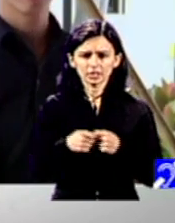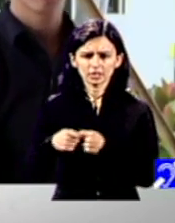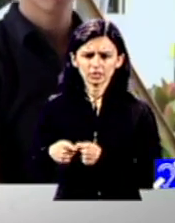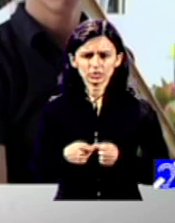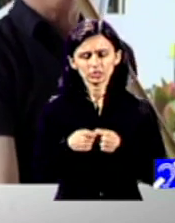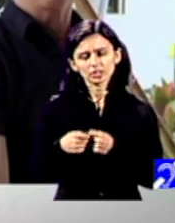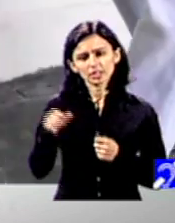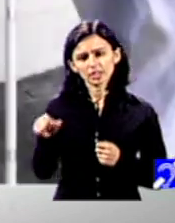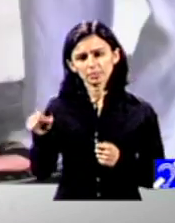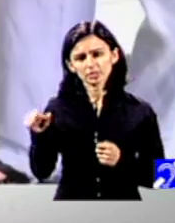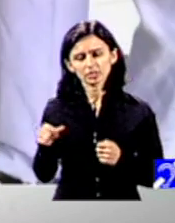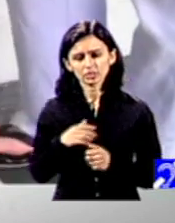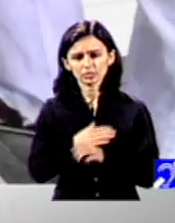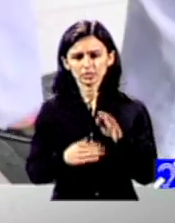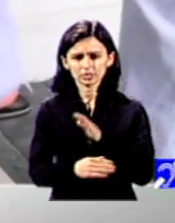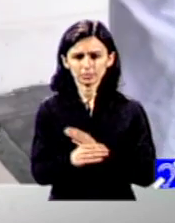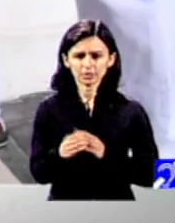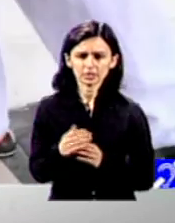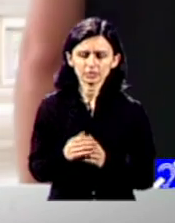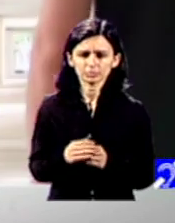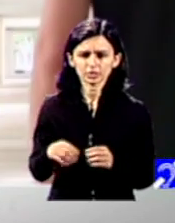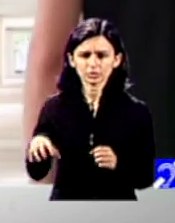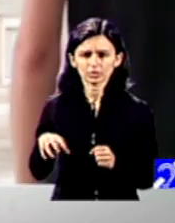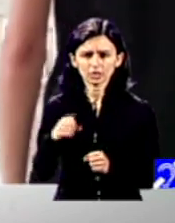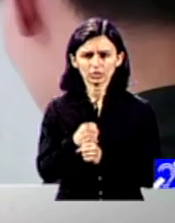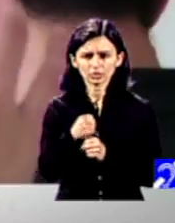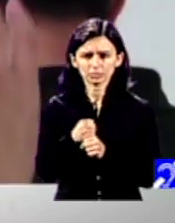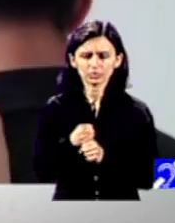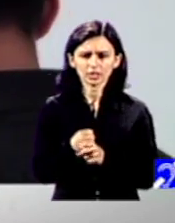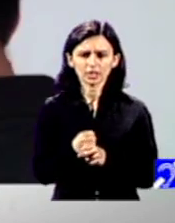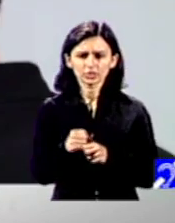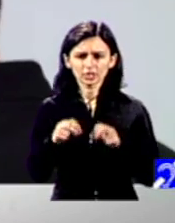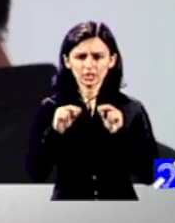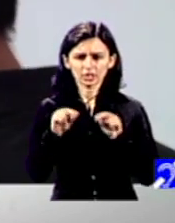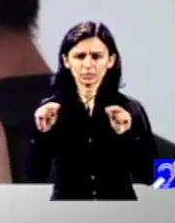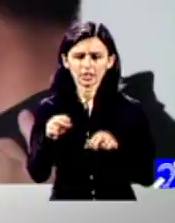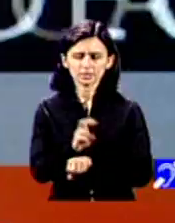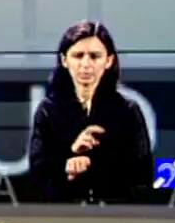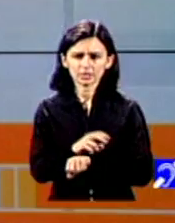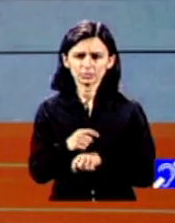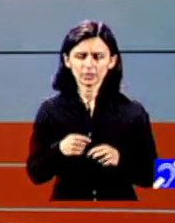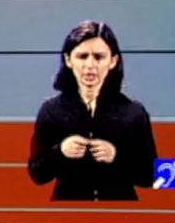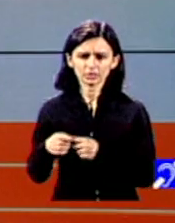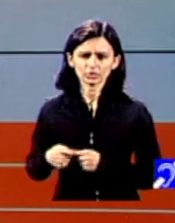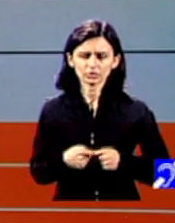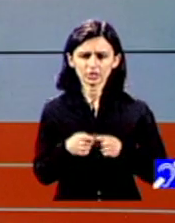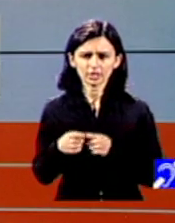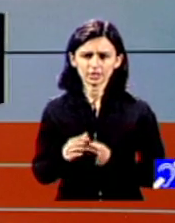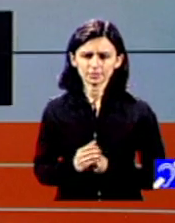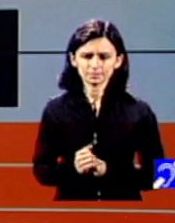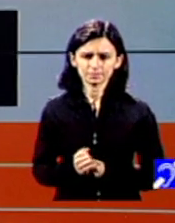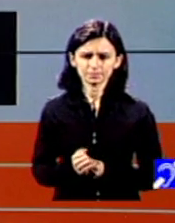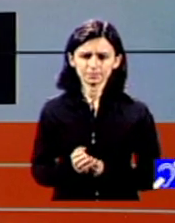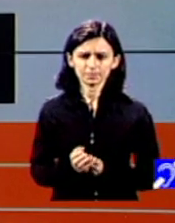dizabilități și pe partea de educație și pe loc de muncă și în general pe participare în societate suntem pe final intervenției